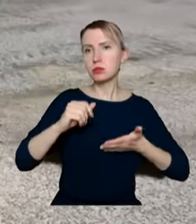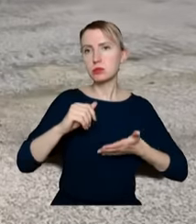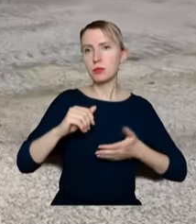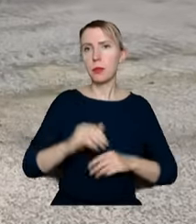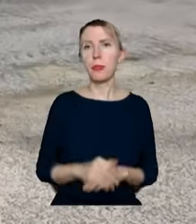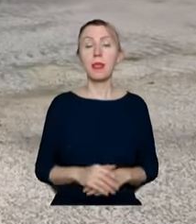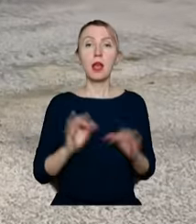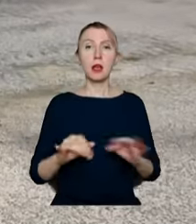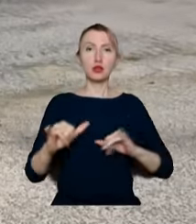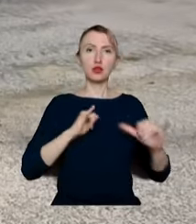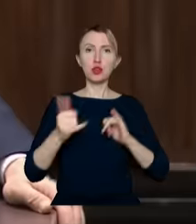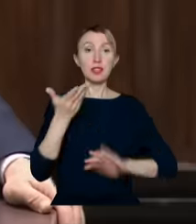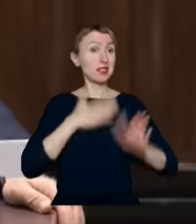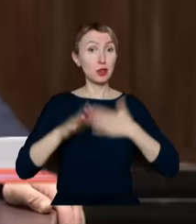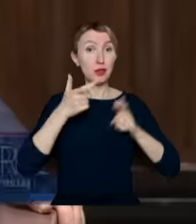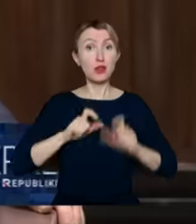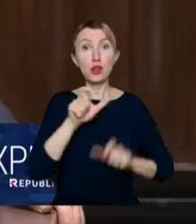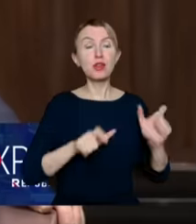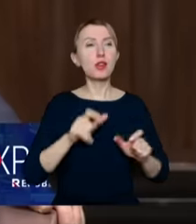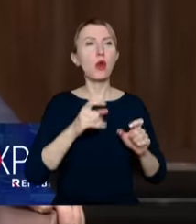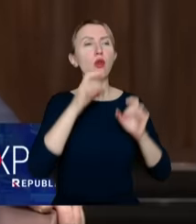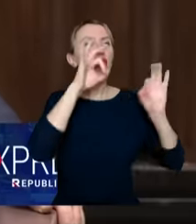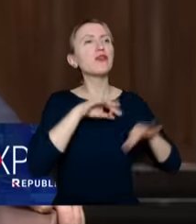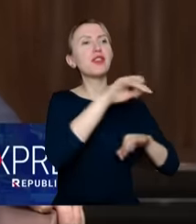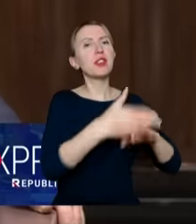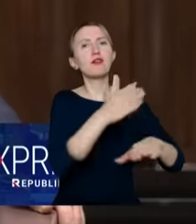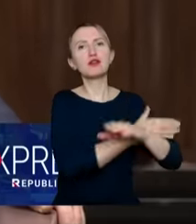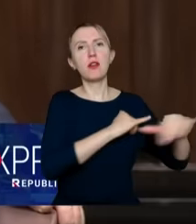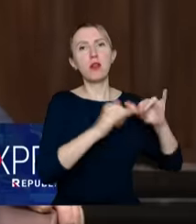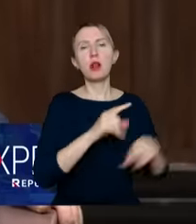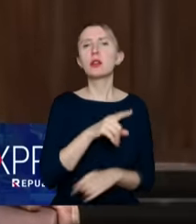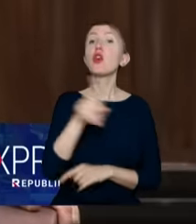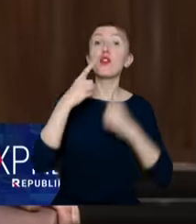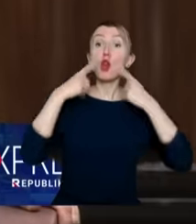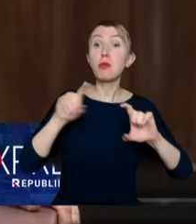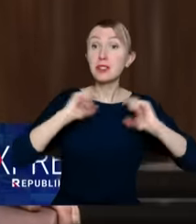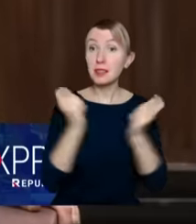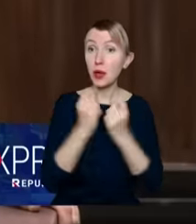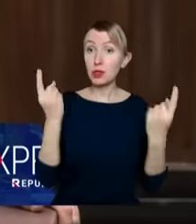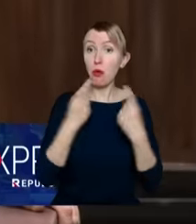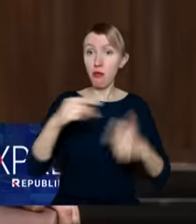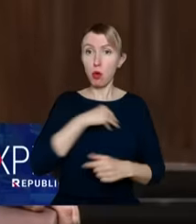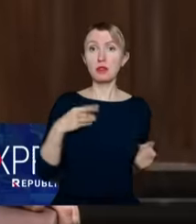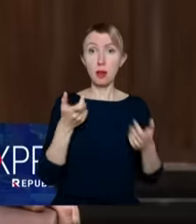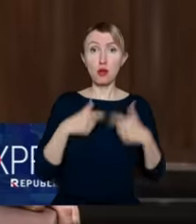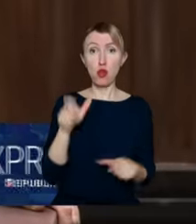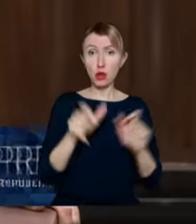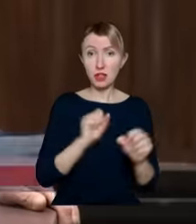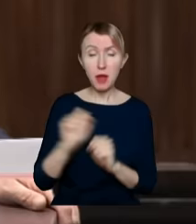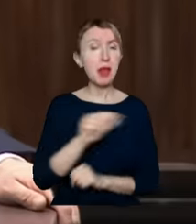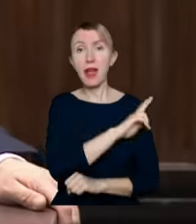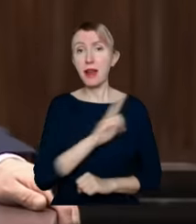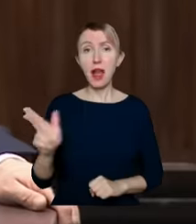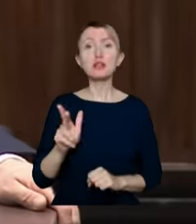niezadowolenie rolników obarcza poprzednią władzę. To wy odpowiadacie za tą całą sytuację w polskim rolnictwie, która jest. Każdy,